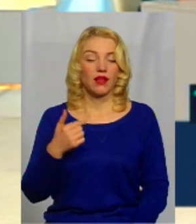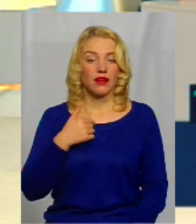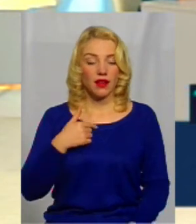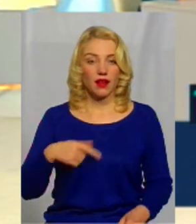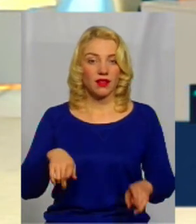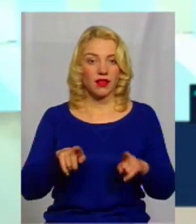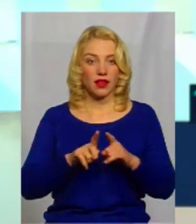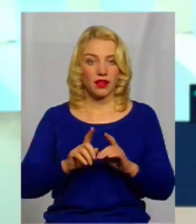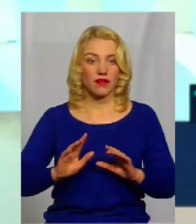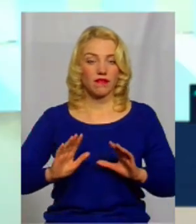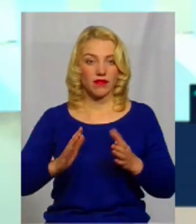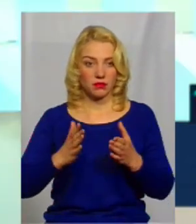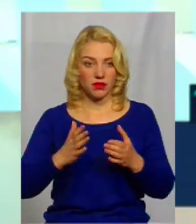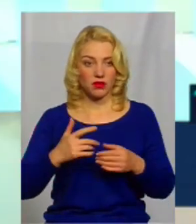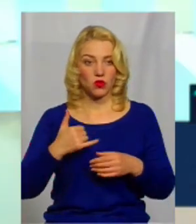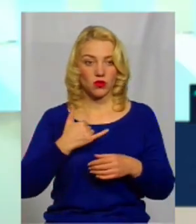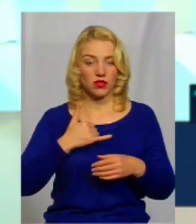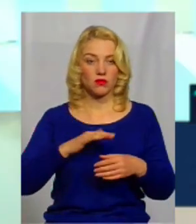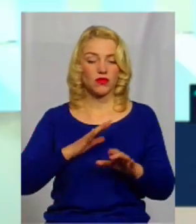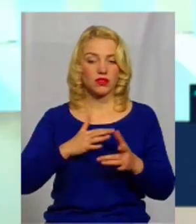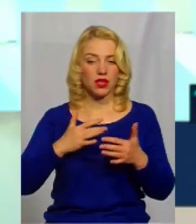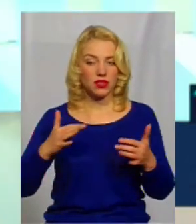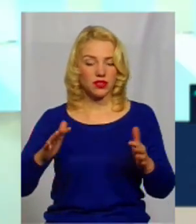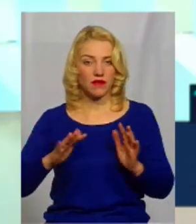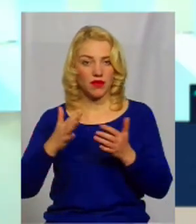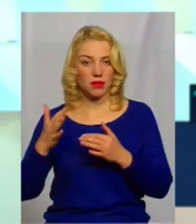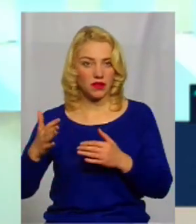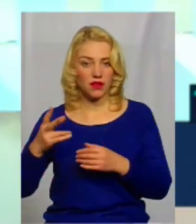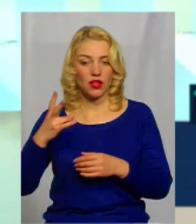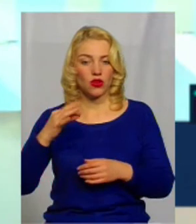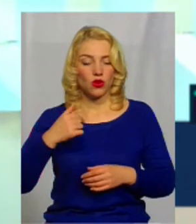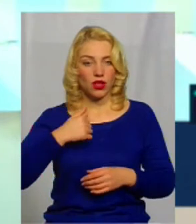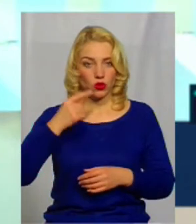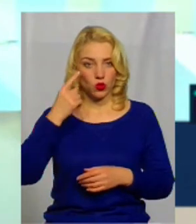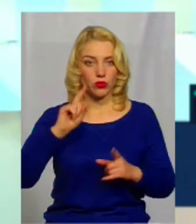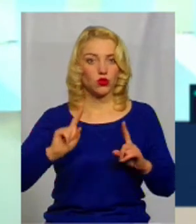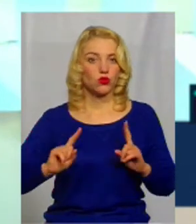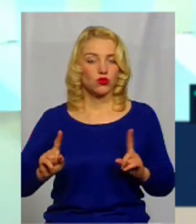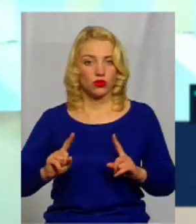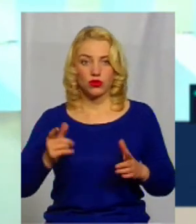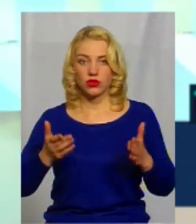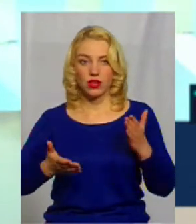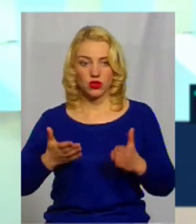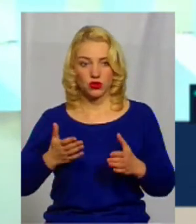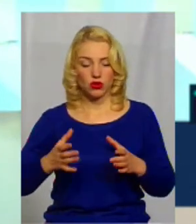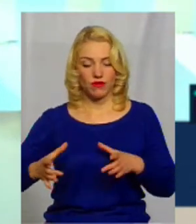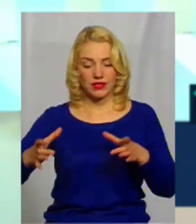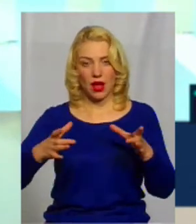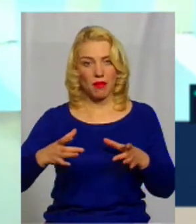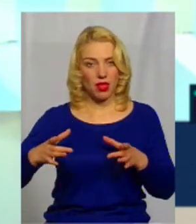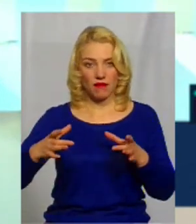випадків, ну, у нас бувають різні випадки, ну, я думаю, що, якщо в заплаві